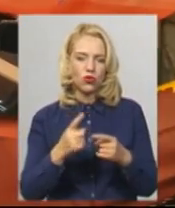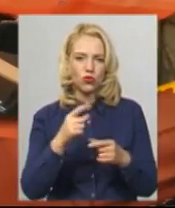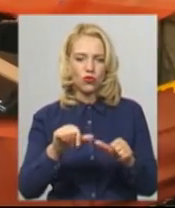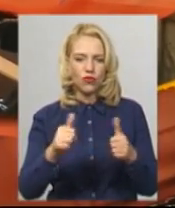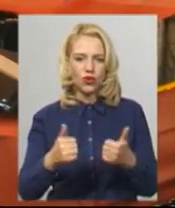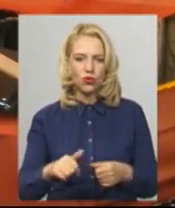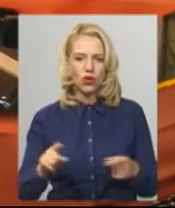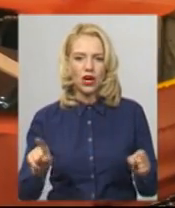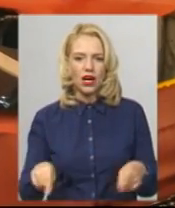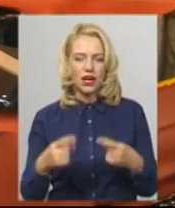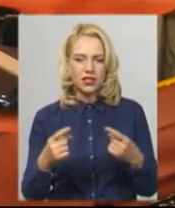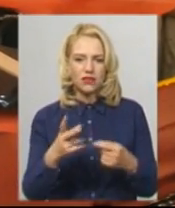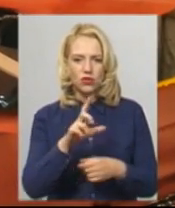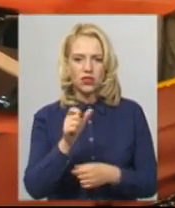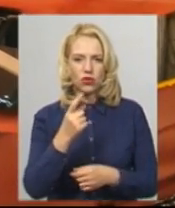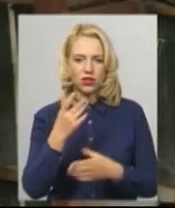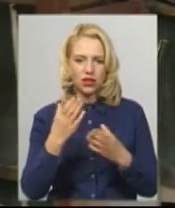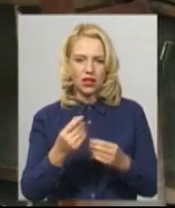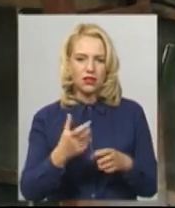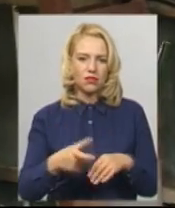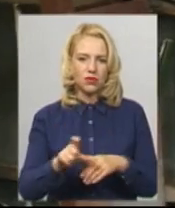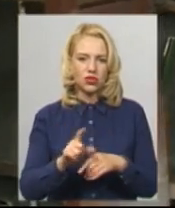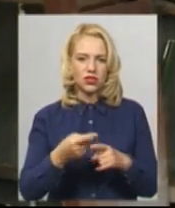середньому за один день. Наразі більшість з них завершили.